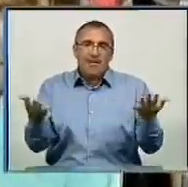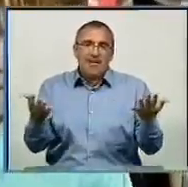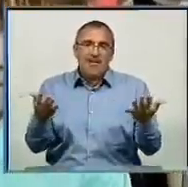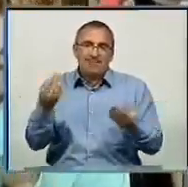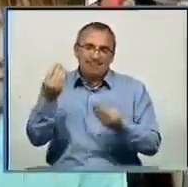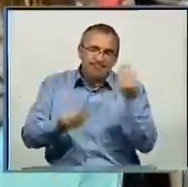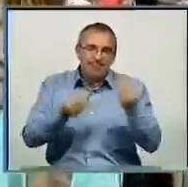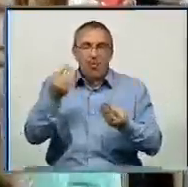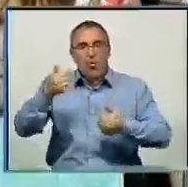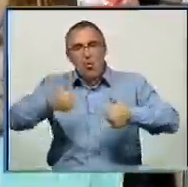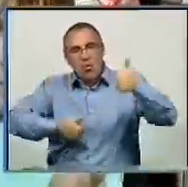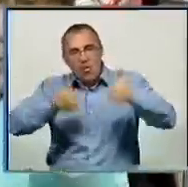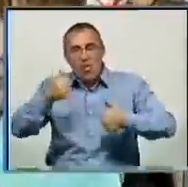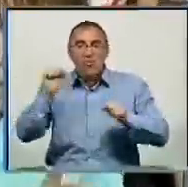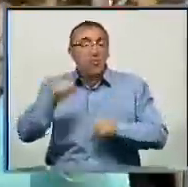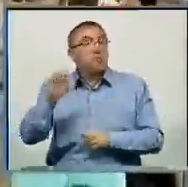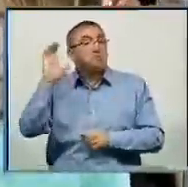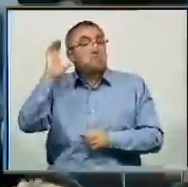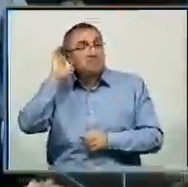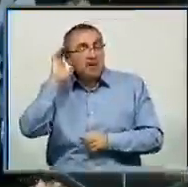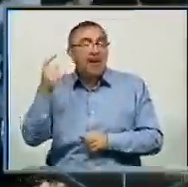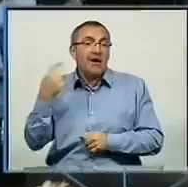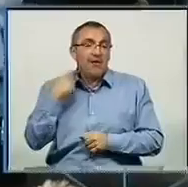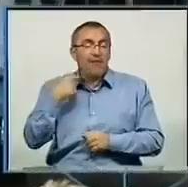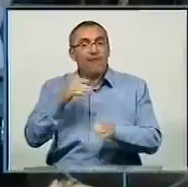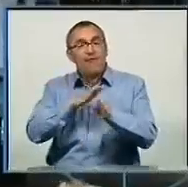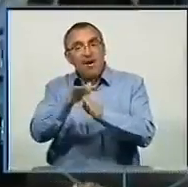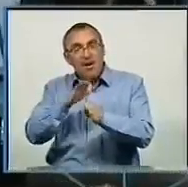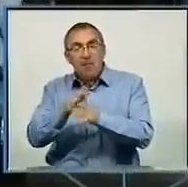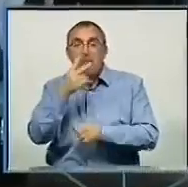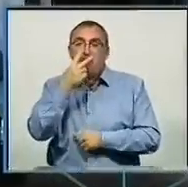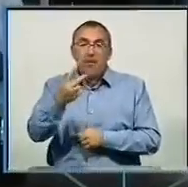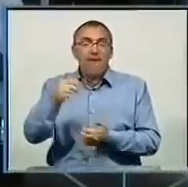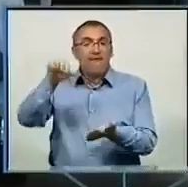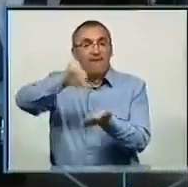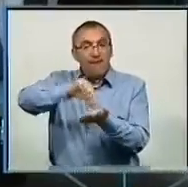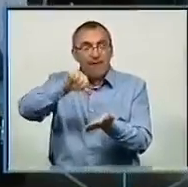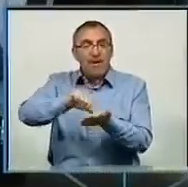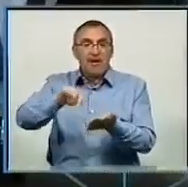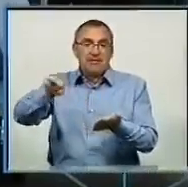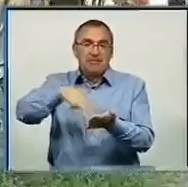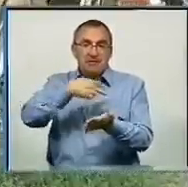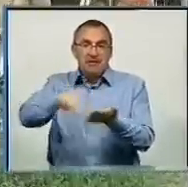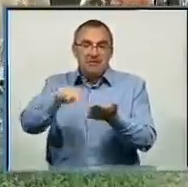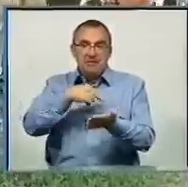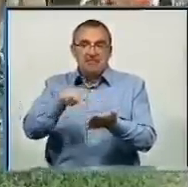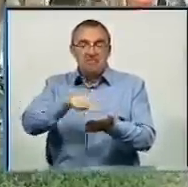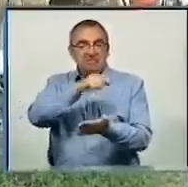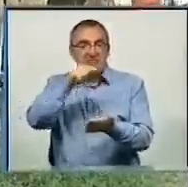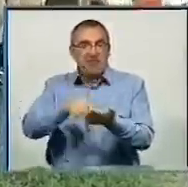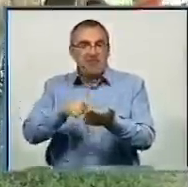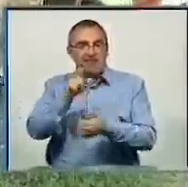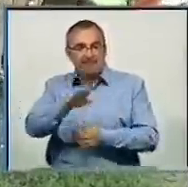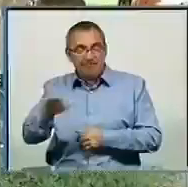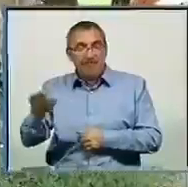конкурсів. На святковому концерті можна було послухати кіровоградських виконавців та подивитись на виступи найкращих танцювальних колективів міста. Для юних